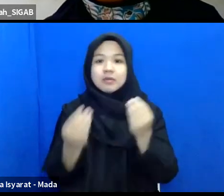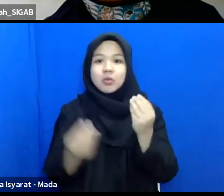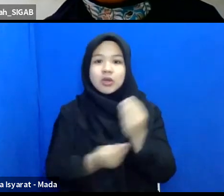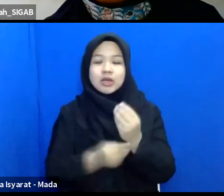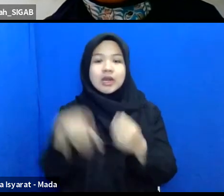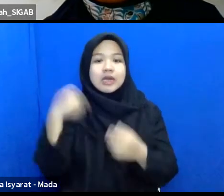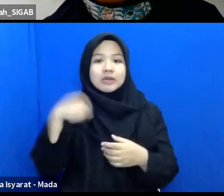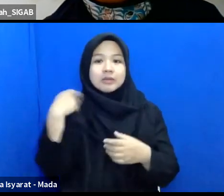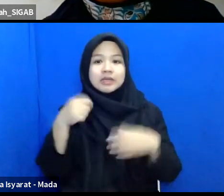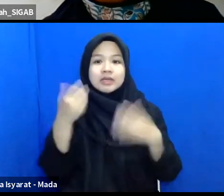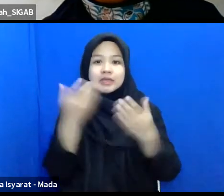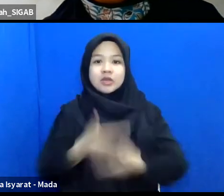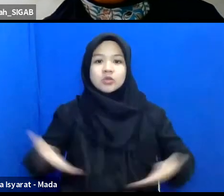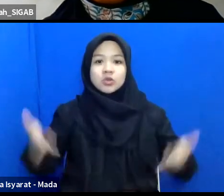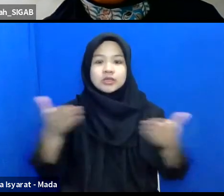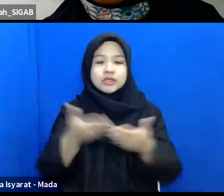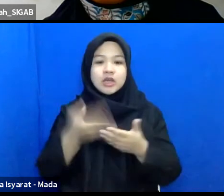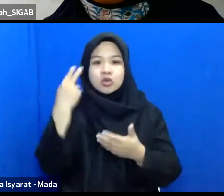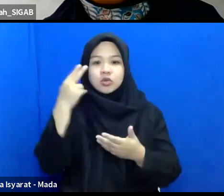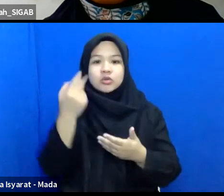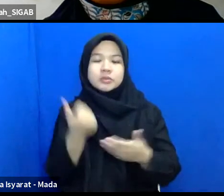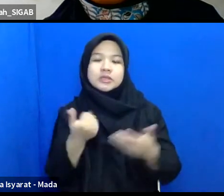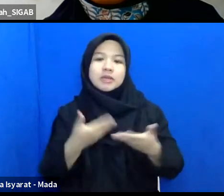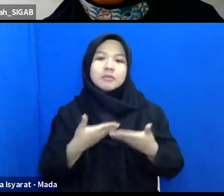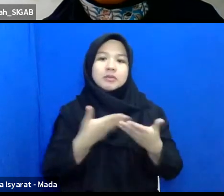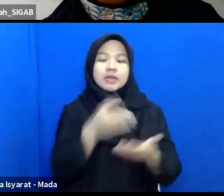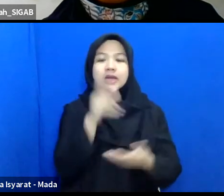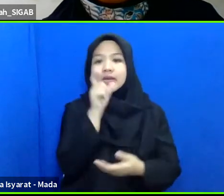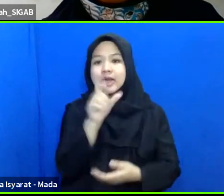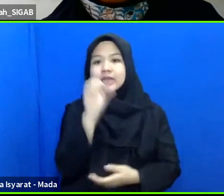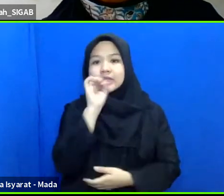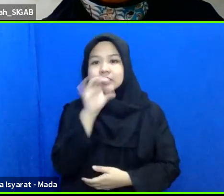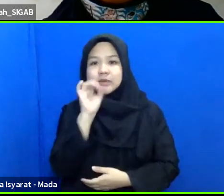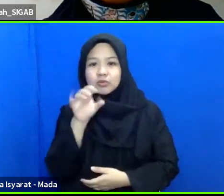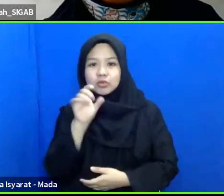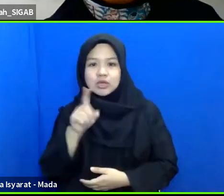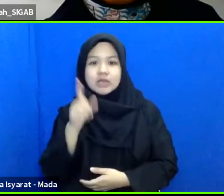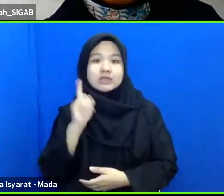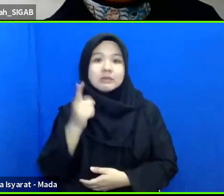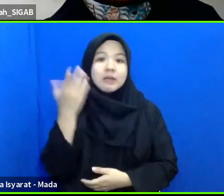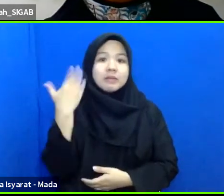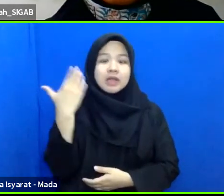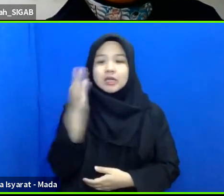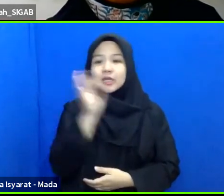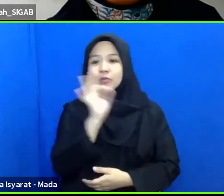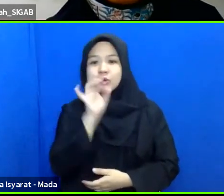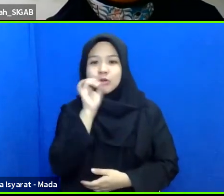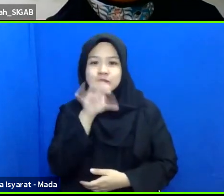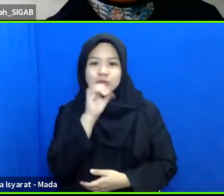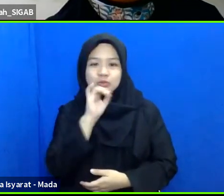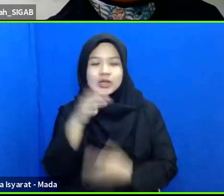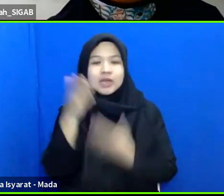kementerian sosial untuk bisa memberikan kata sambutannya karena tadi belum sempat di awal silakan pak ian